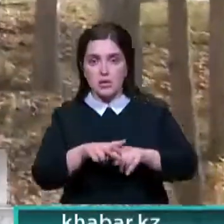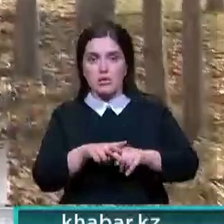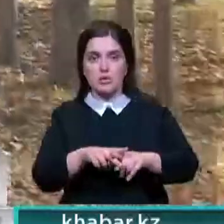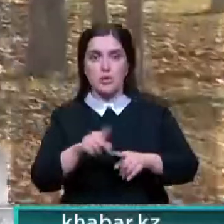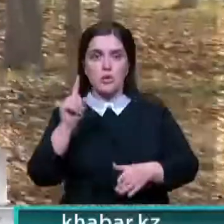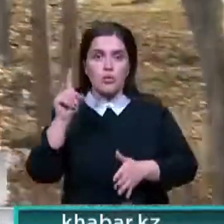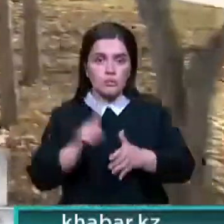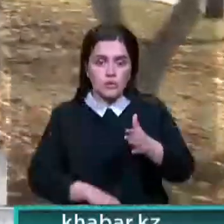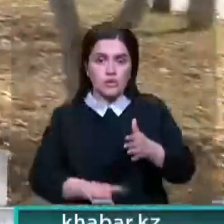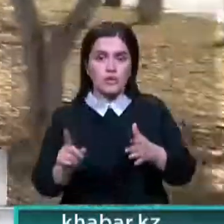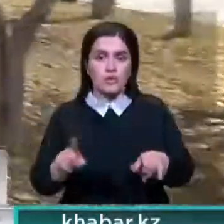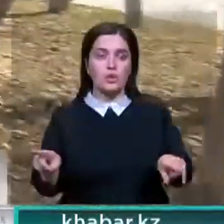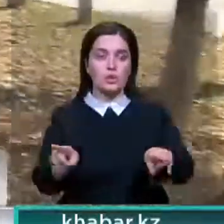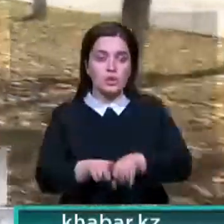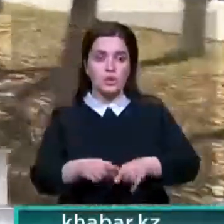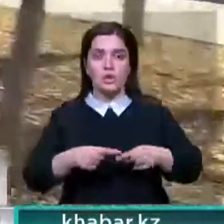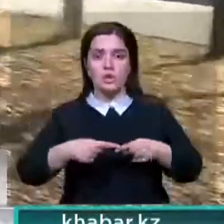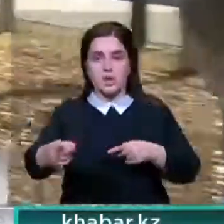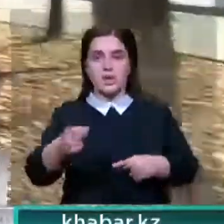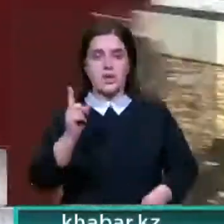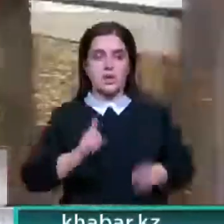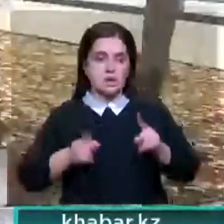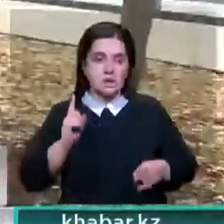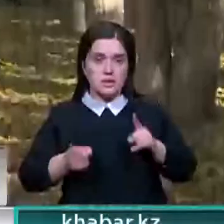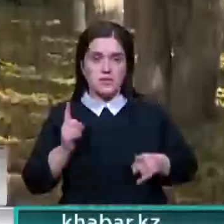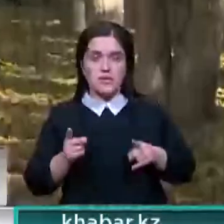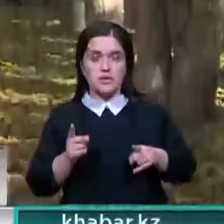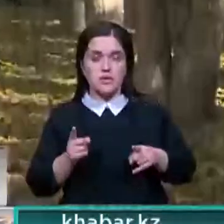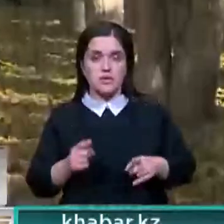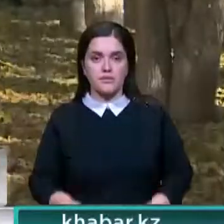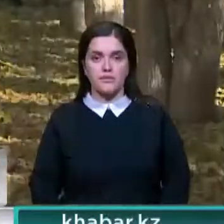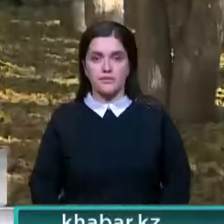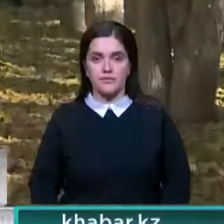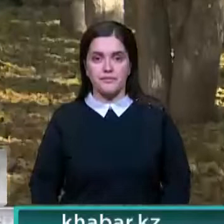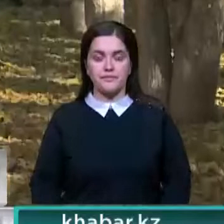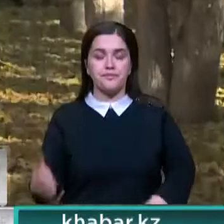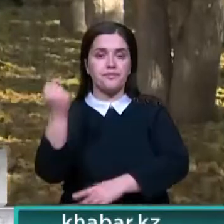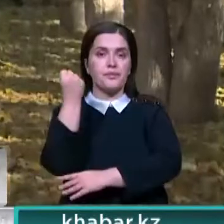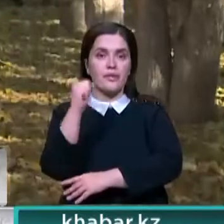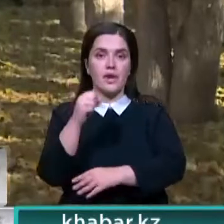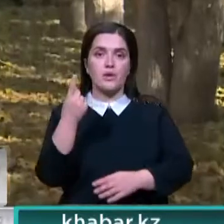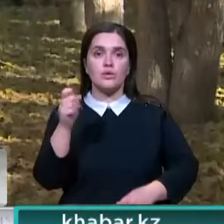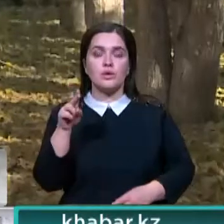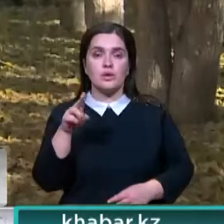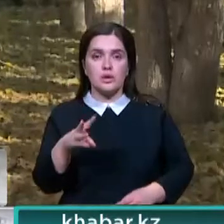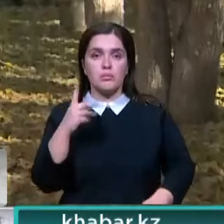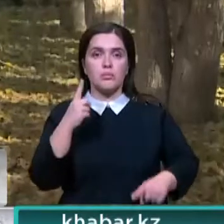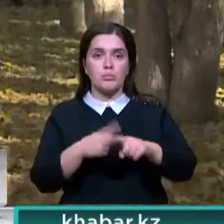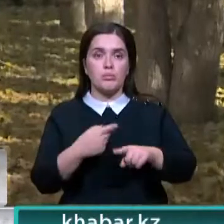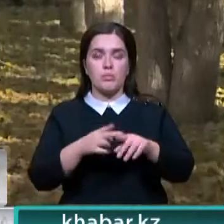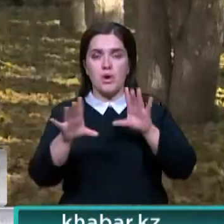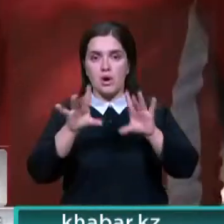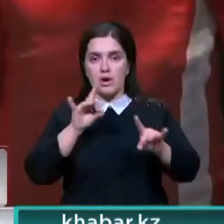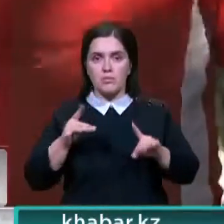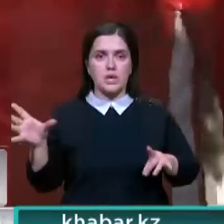убеждаешься, что такие расстояния действительно тонизируют. Победители челленджа «100 километров плюс» определят рандомно